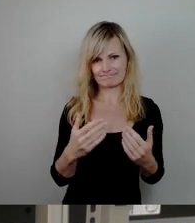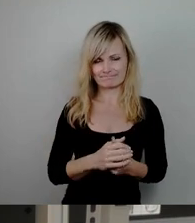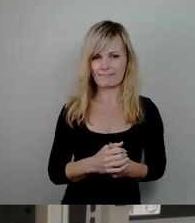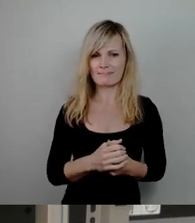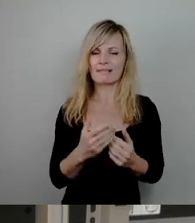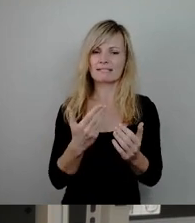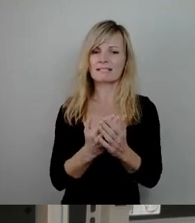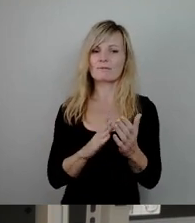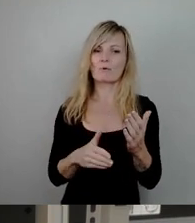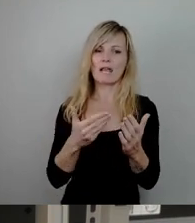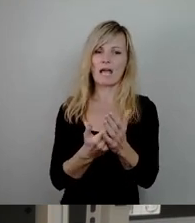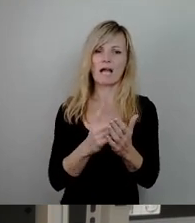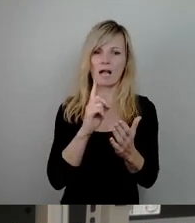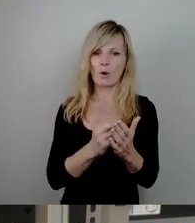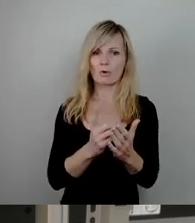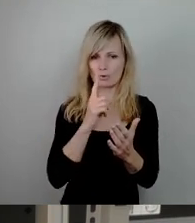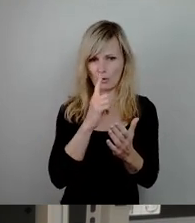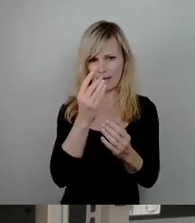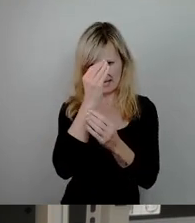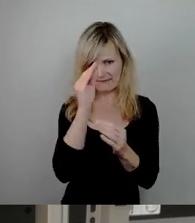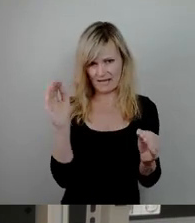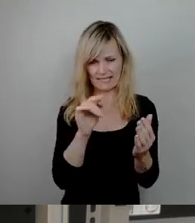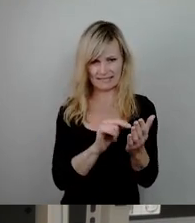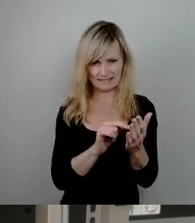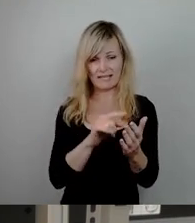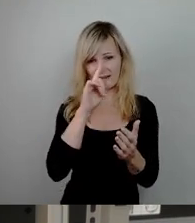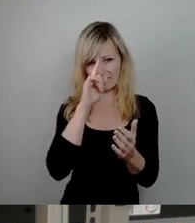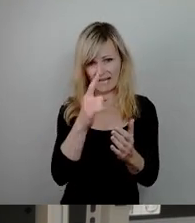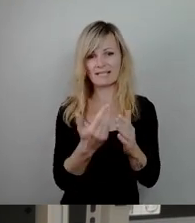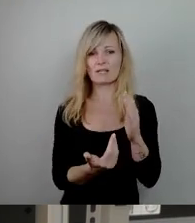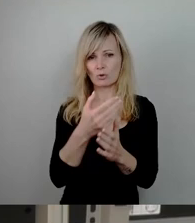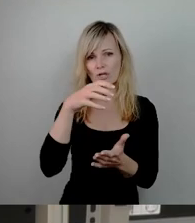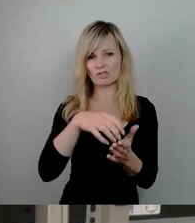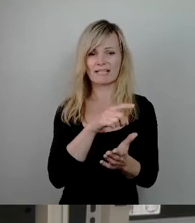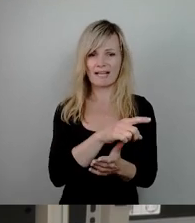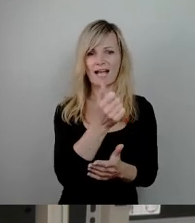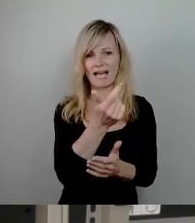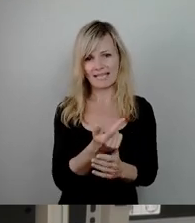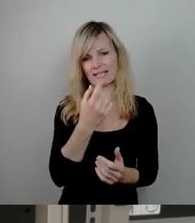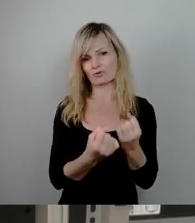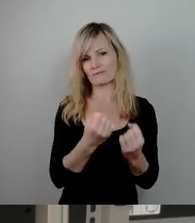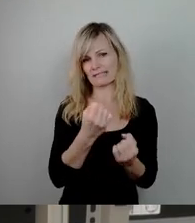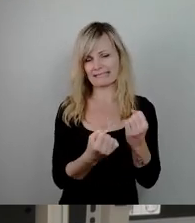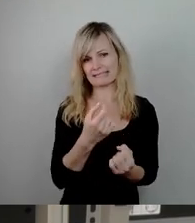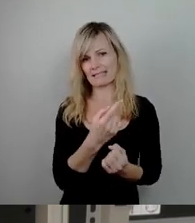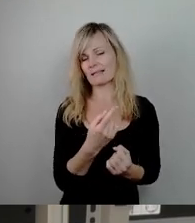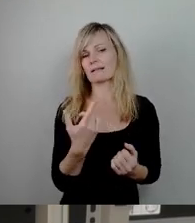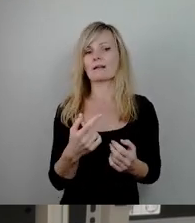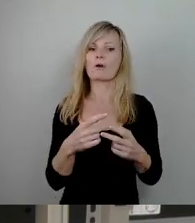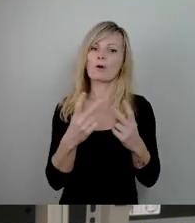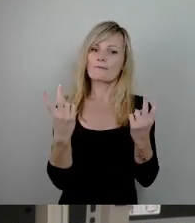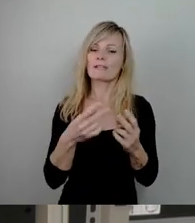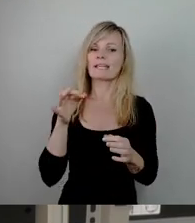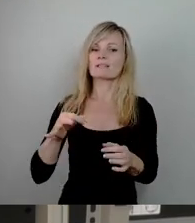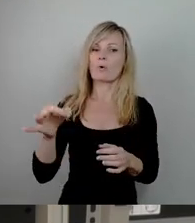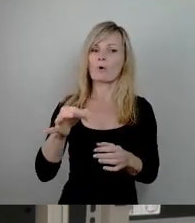auch hingewiesen wird. Sie wissen, dass wir in der Neustadt einige Schwierigkeiten hatten an öffentlichen Orten, der sogenannten